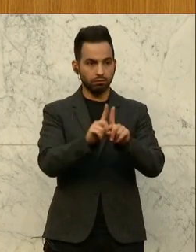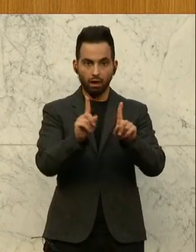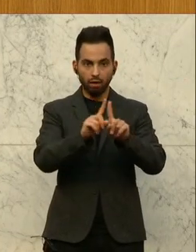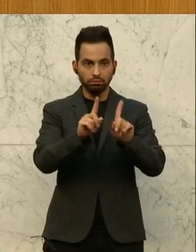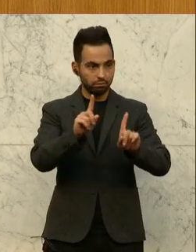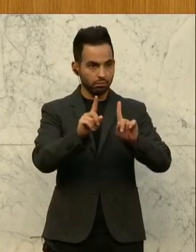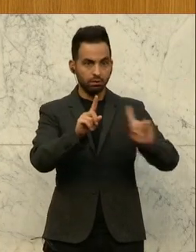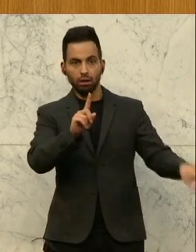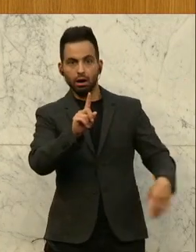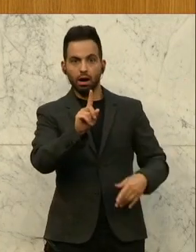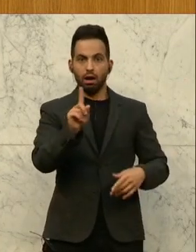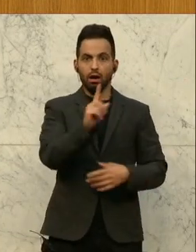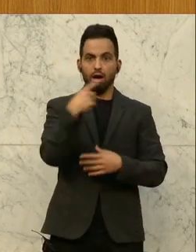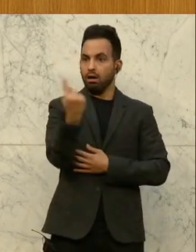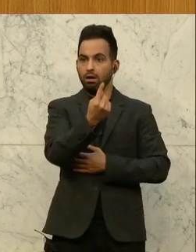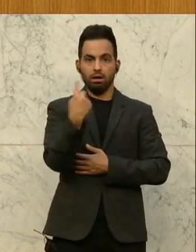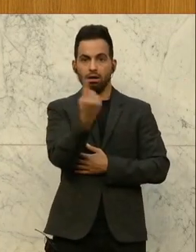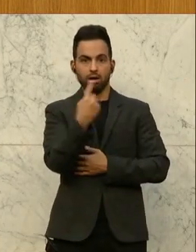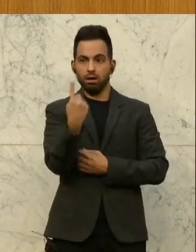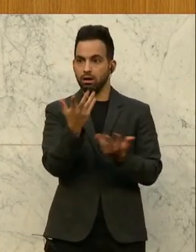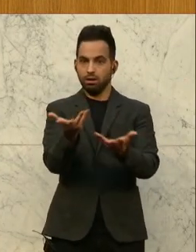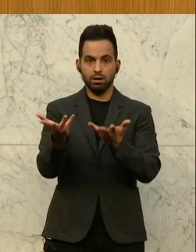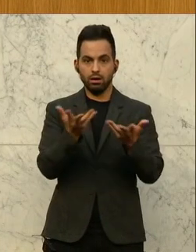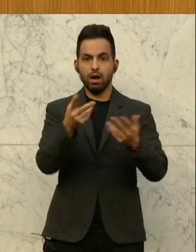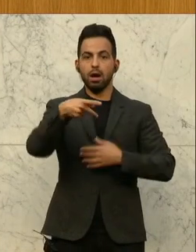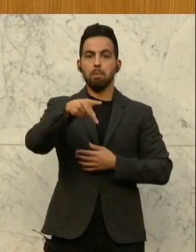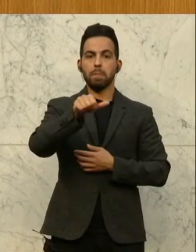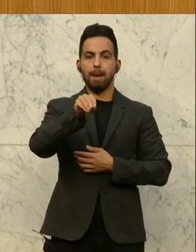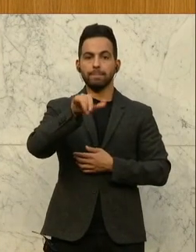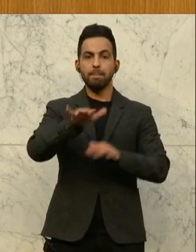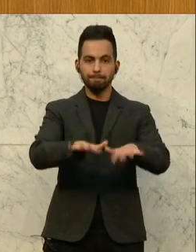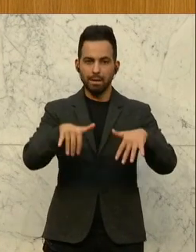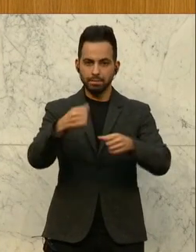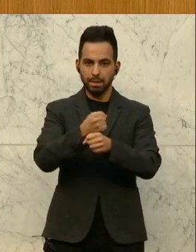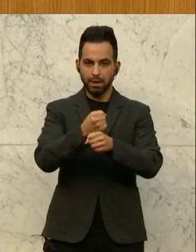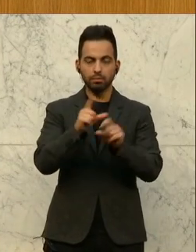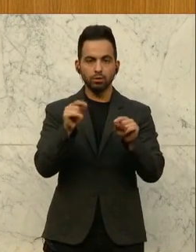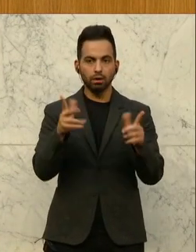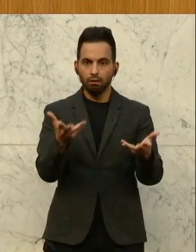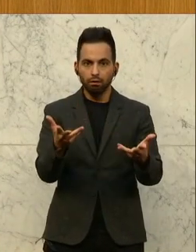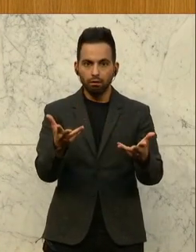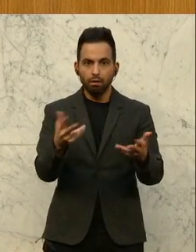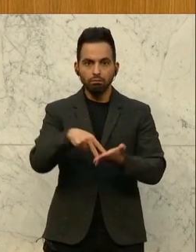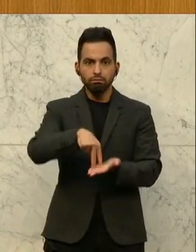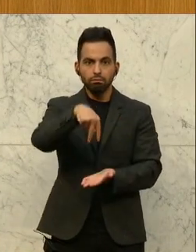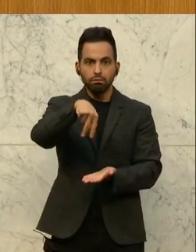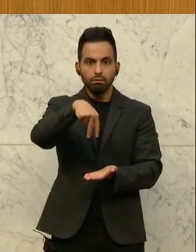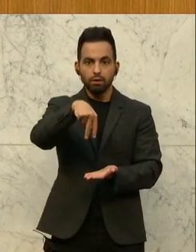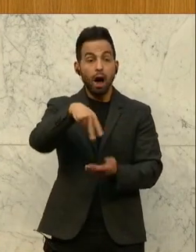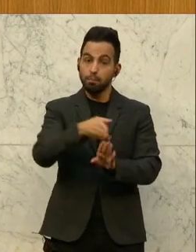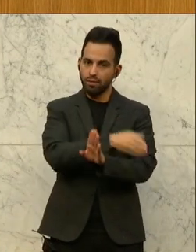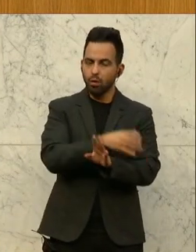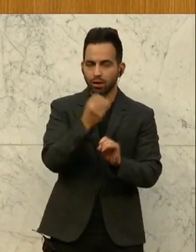Pamis von heute auf morgen in der Luft hängen, sondern es tritt nur in diesem Fall, wenn davor keine Kündigung